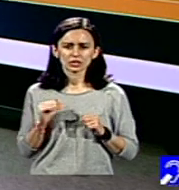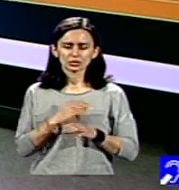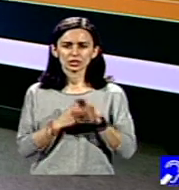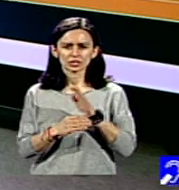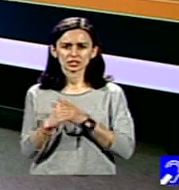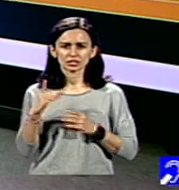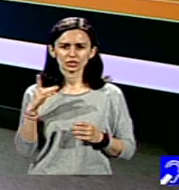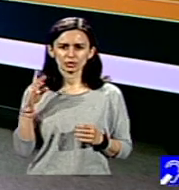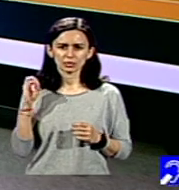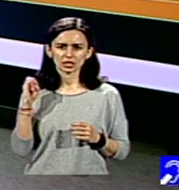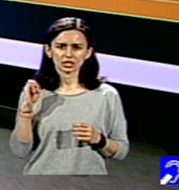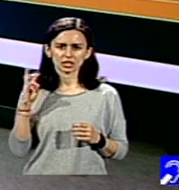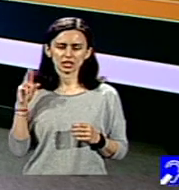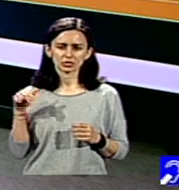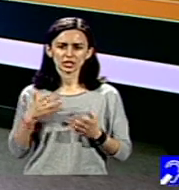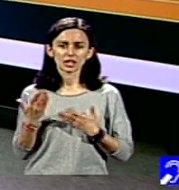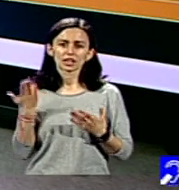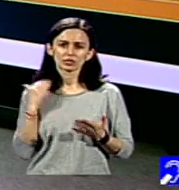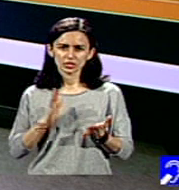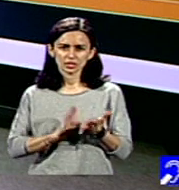ți s-a spus? Care au fost motivele refuzului?